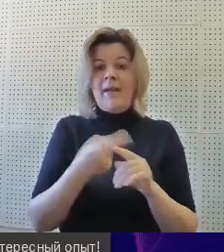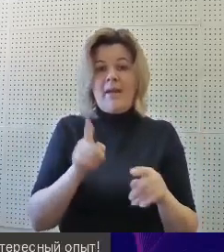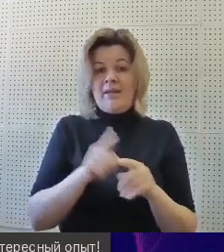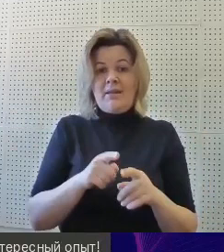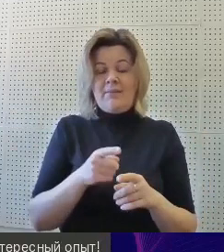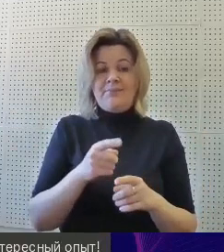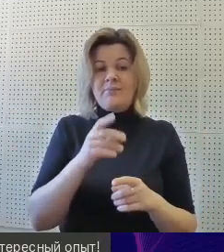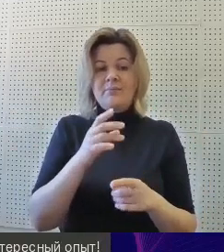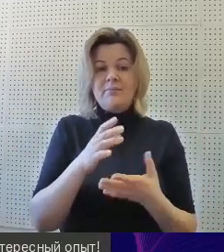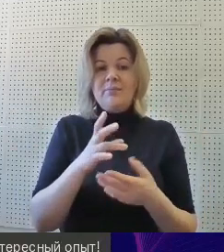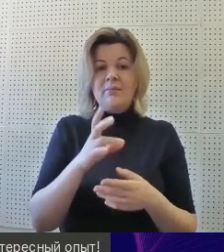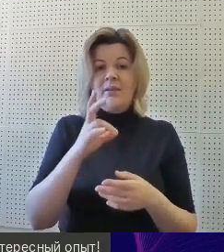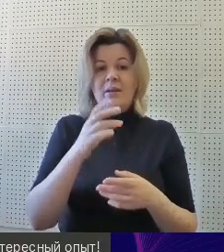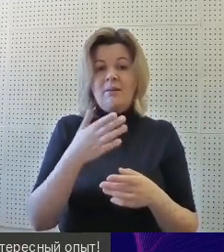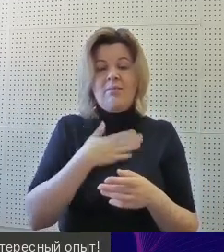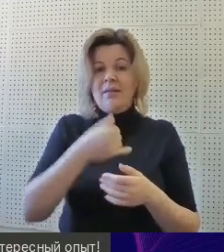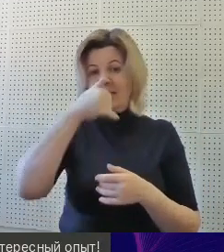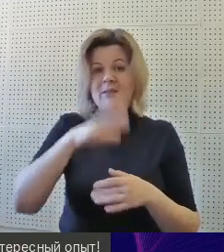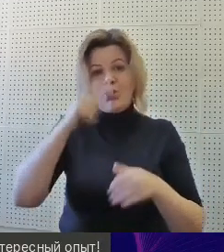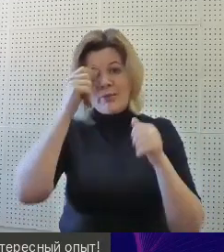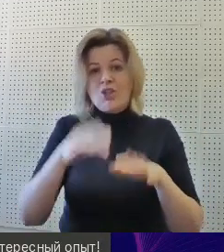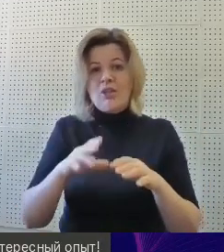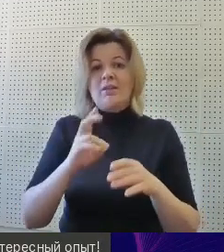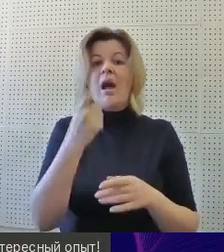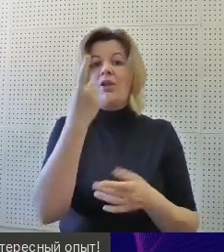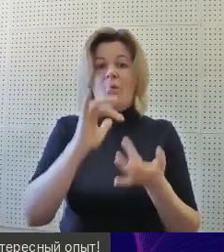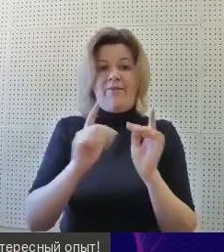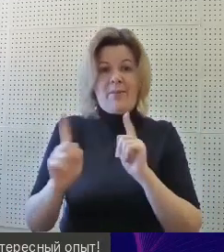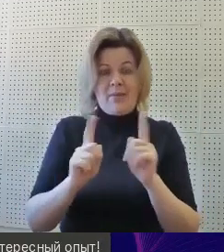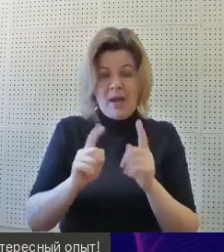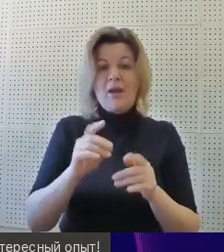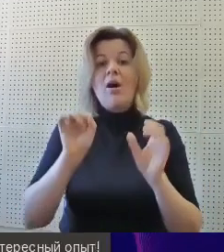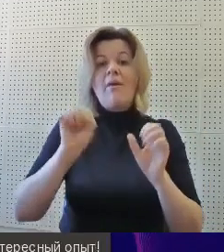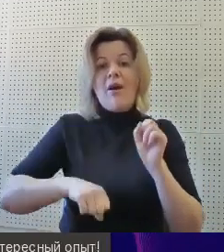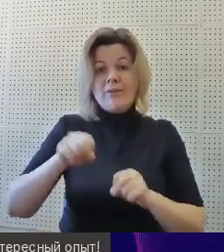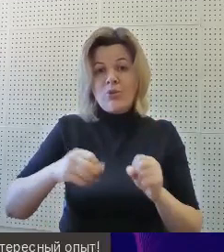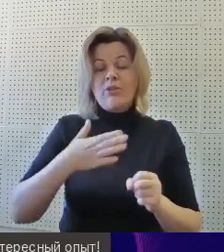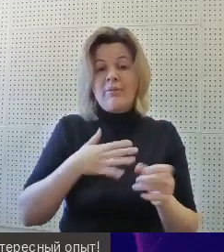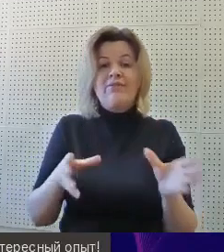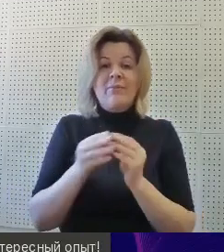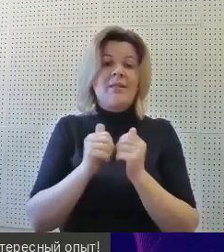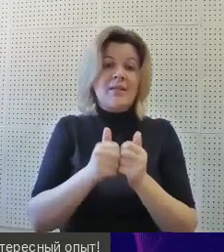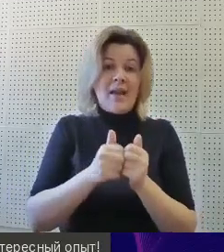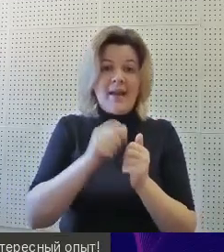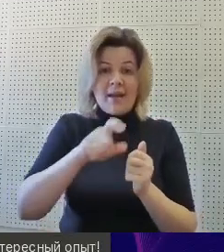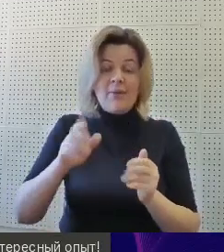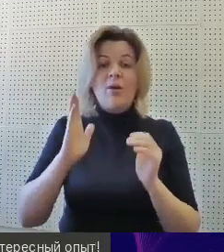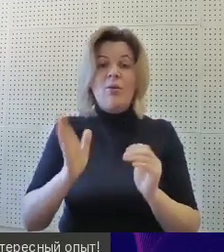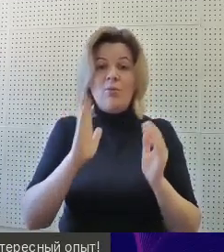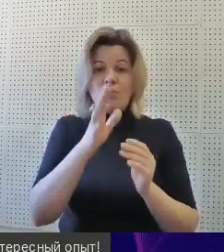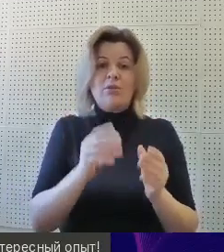не вопрос одного вебинара. Может быть, мы с коллегами будем сотрудничать и